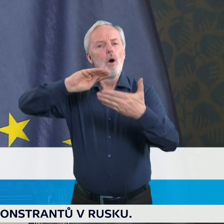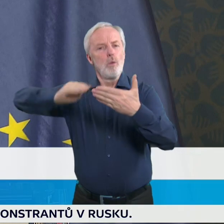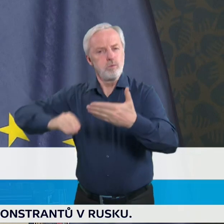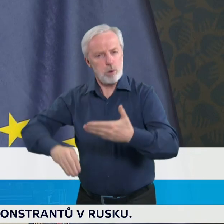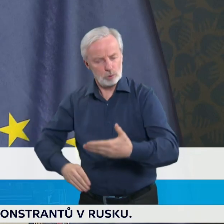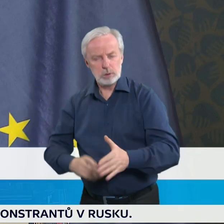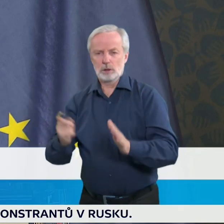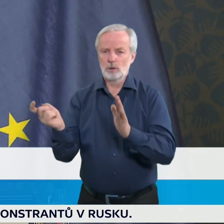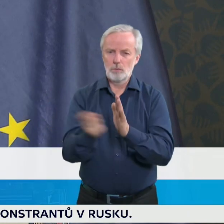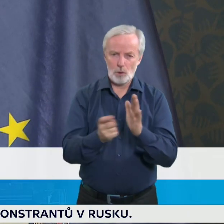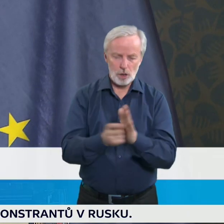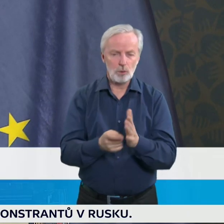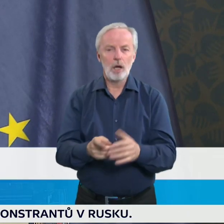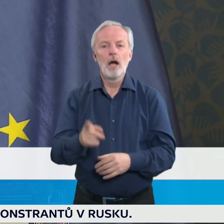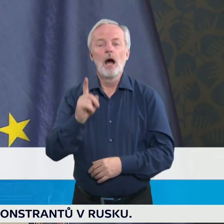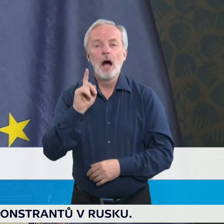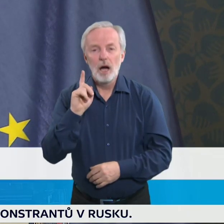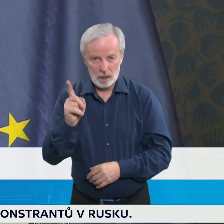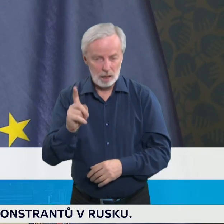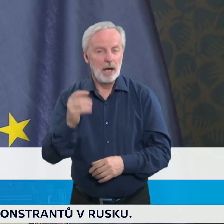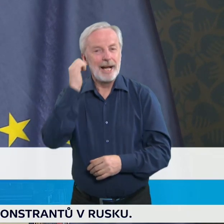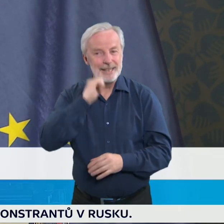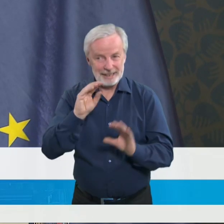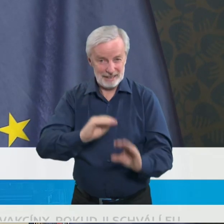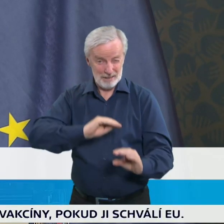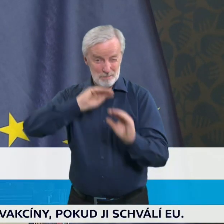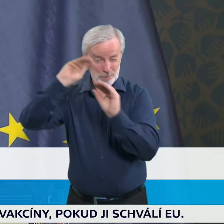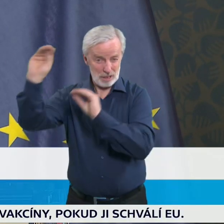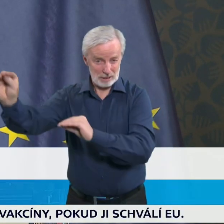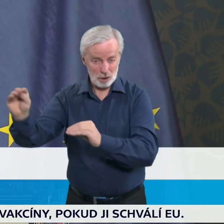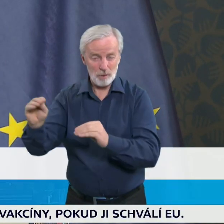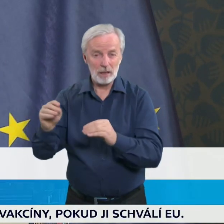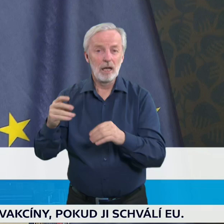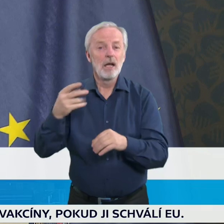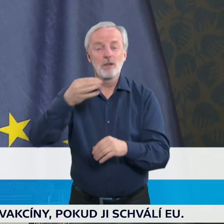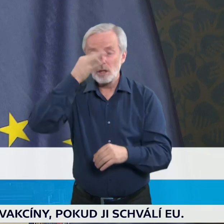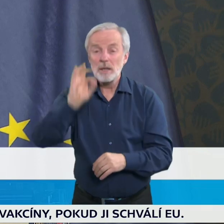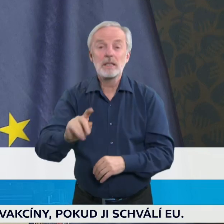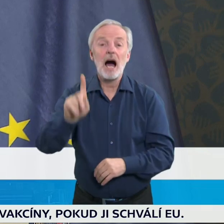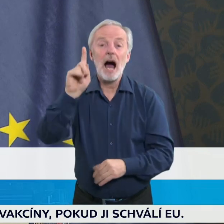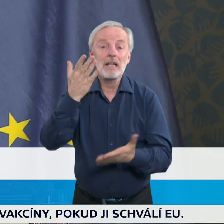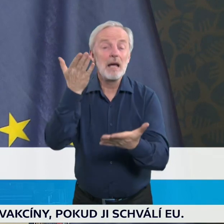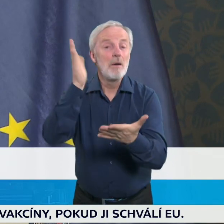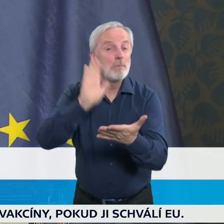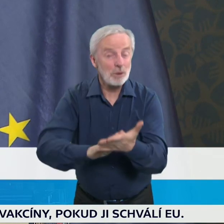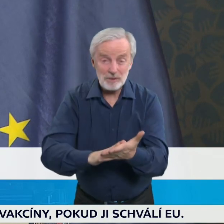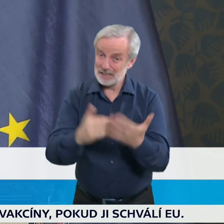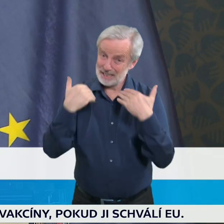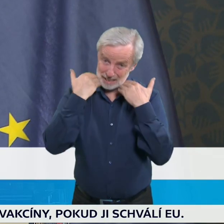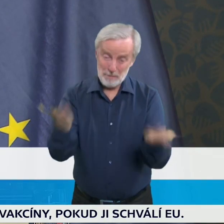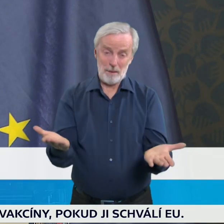naléhového apelu, ale tento naléhavý apel nám zatím nikdo nepotvrdil. Takže to je právě ten důvod, proč chci, aby se